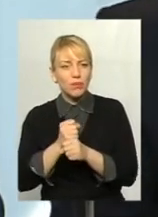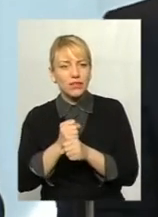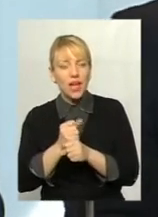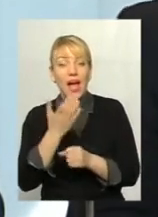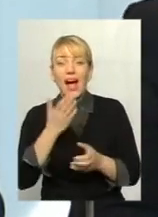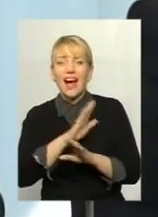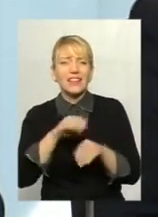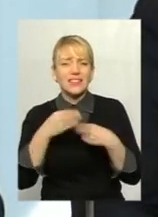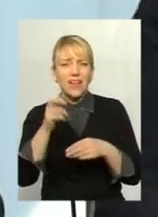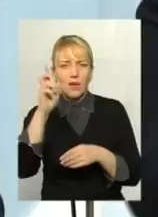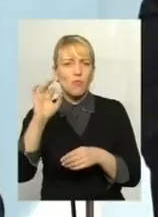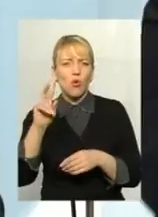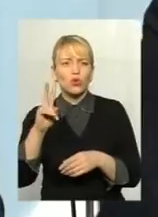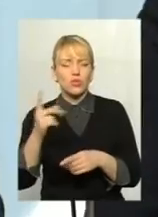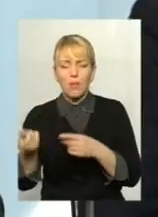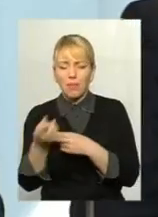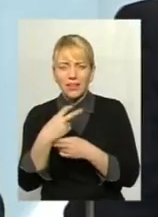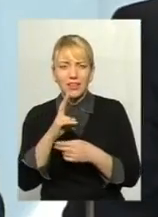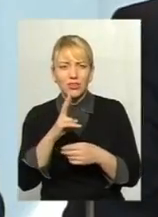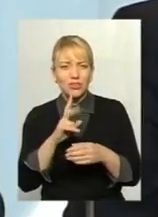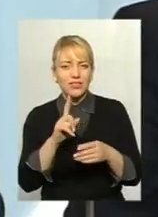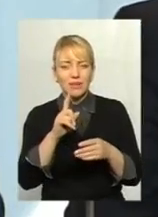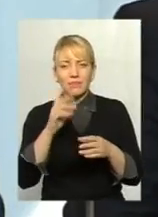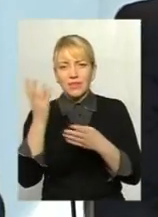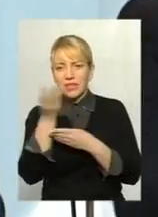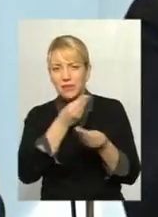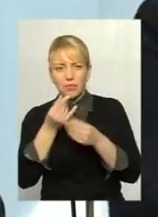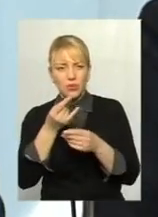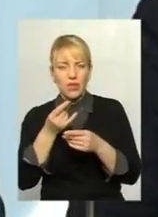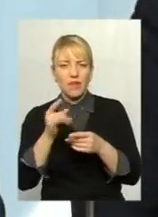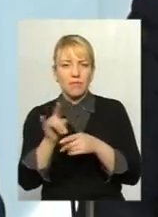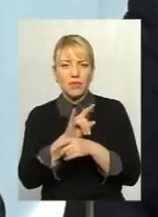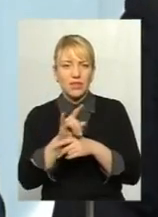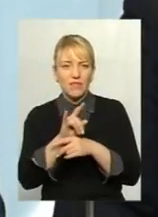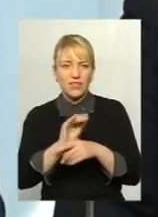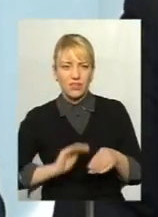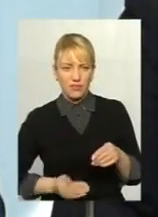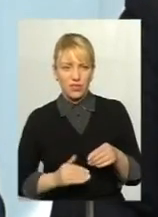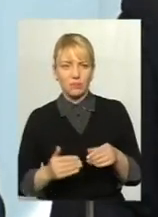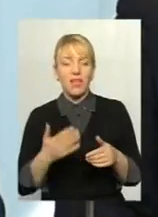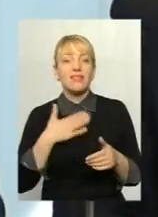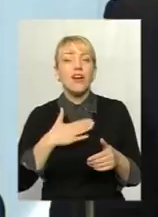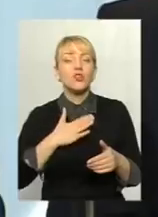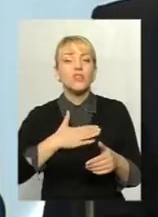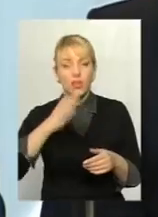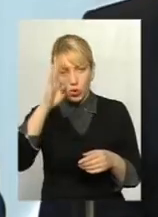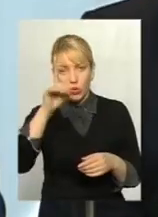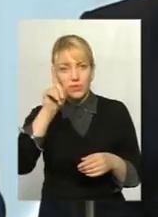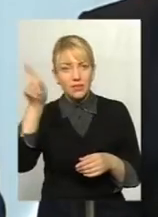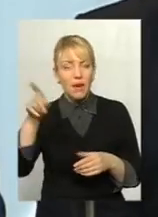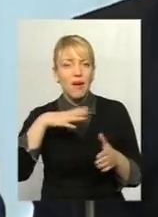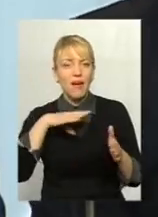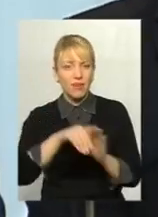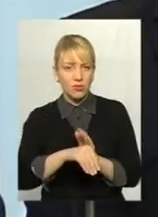завтра якийсь російський холдинг прийде і через підставні фірми поскупляє українську землю, то наш там хлопці тоді в такій кількості гинуть. Тому треба, щоб влада теж